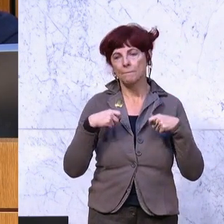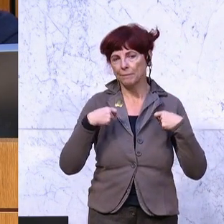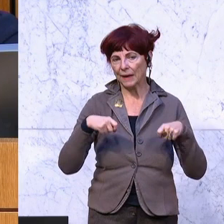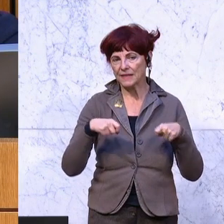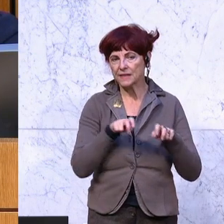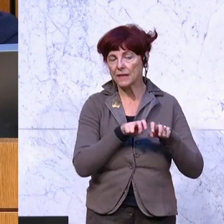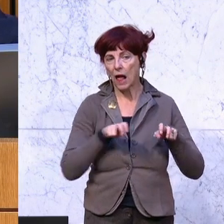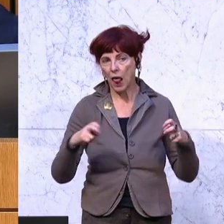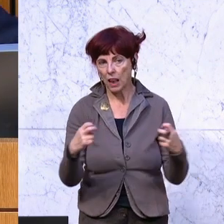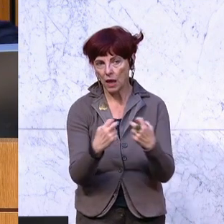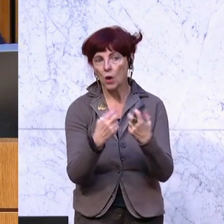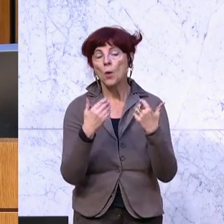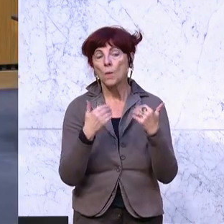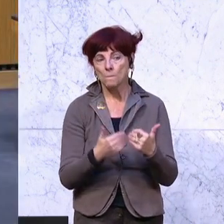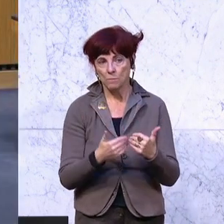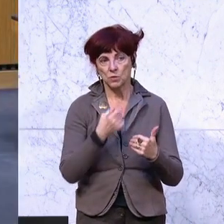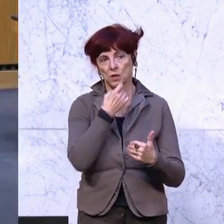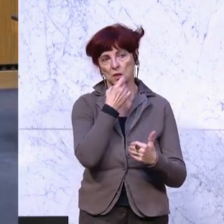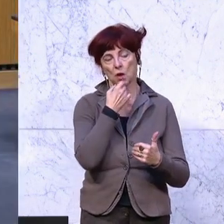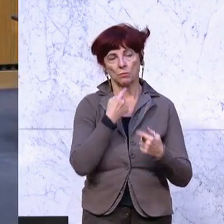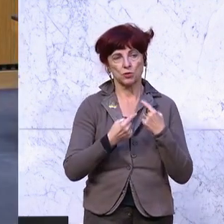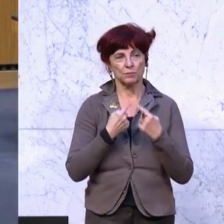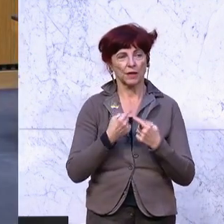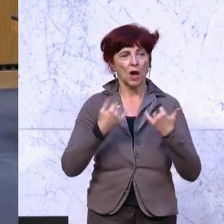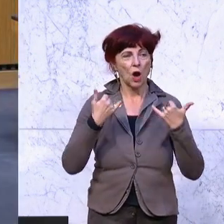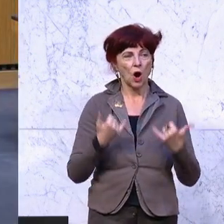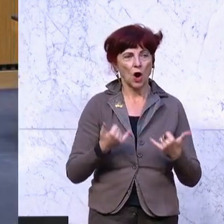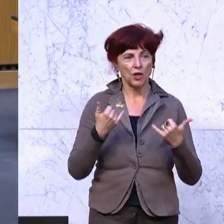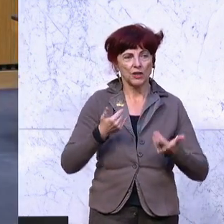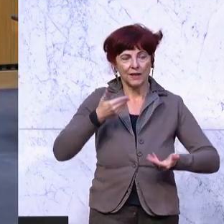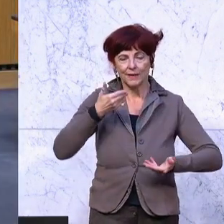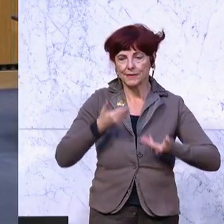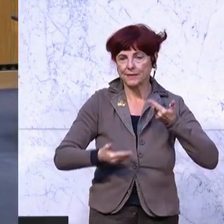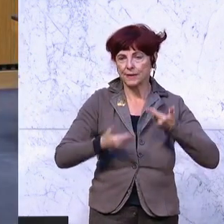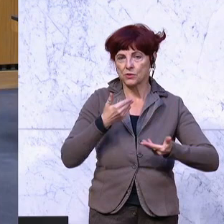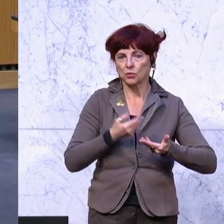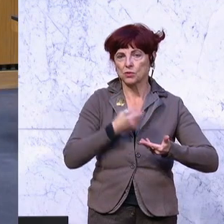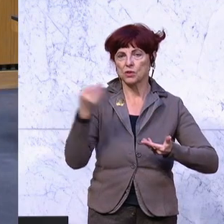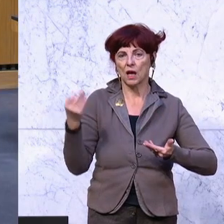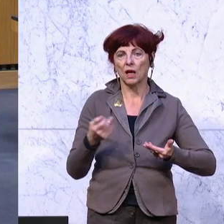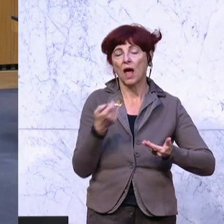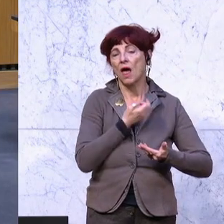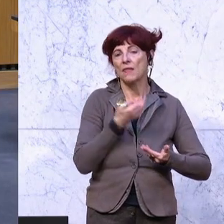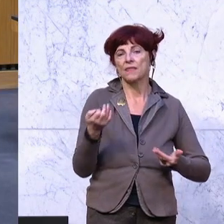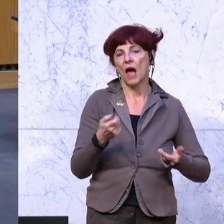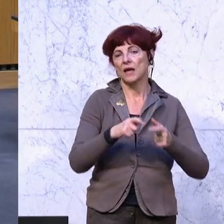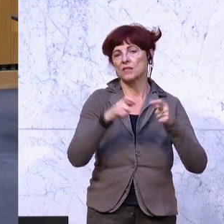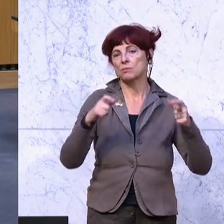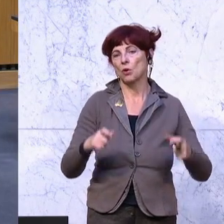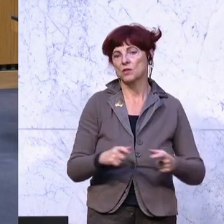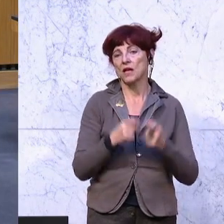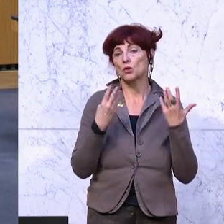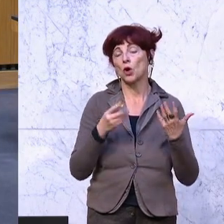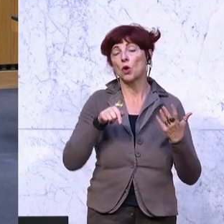angesprochen wird. Für den heutigen Sitzungstag wurde eine Tagesblockzeit von 9,5 Wiener Stunden beschlossen,